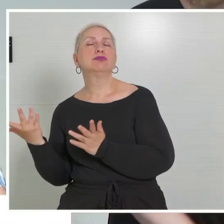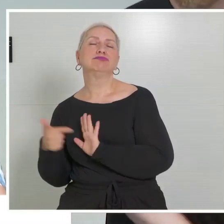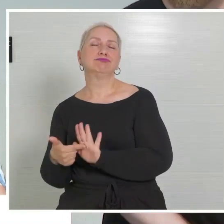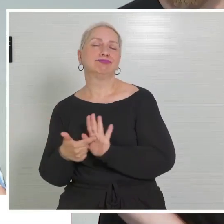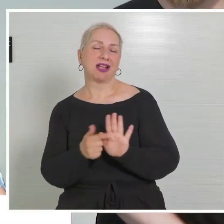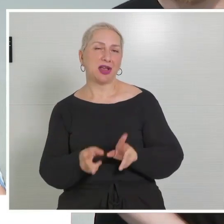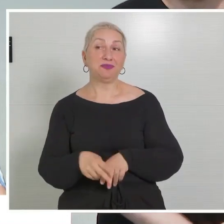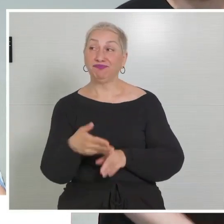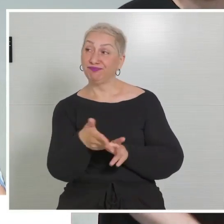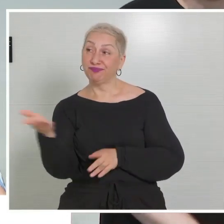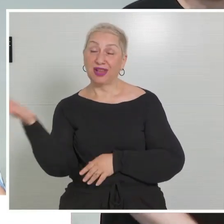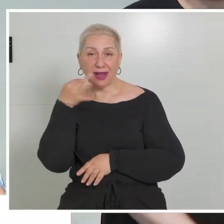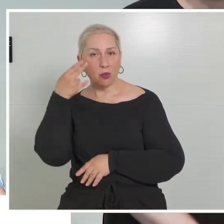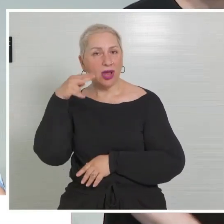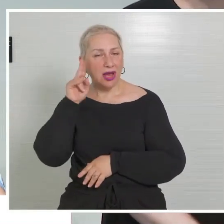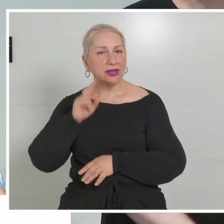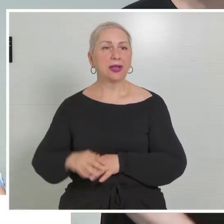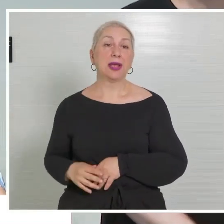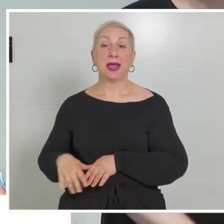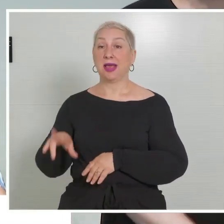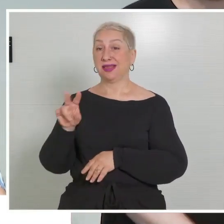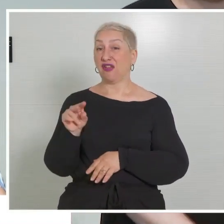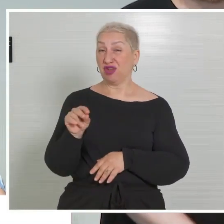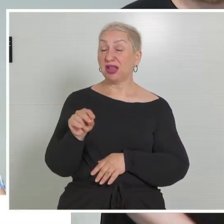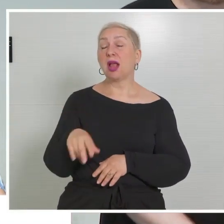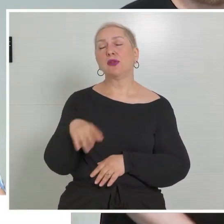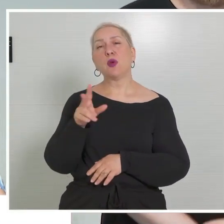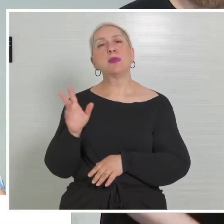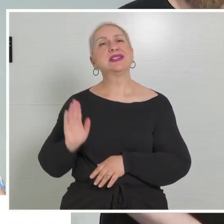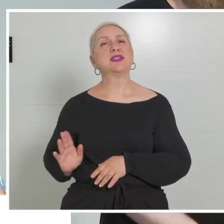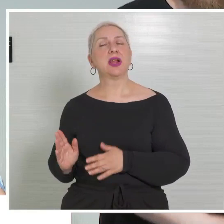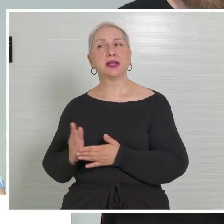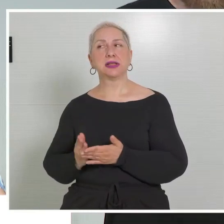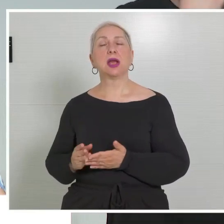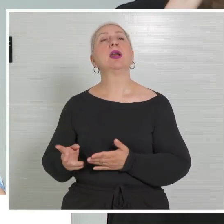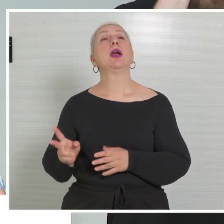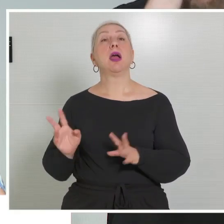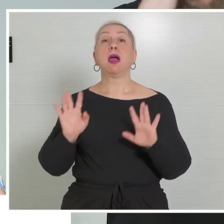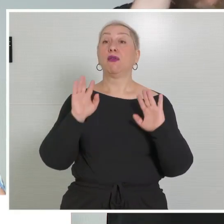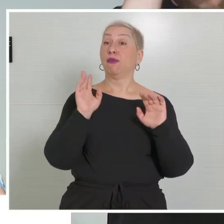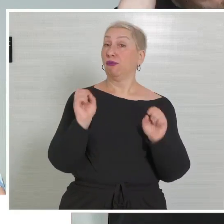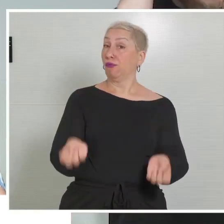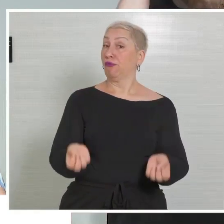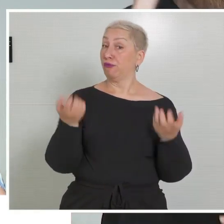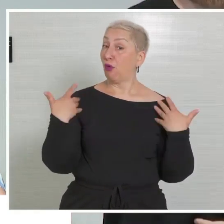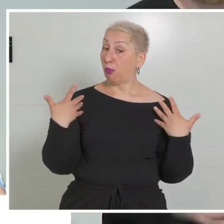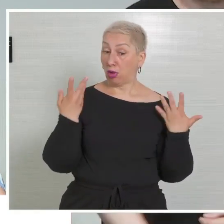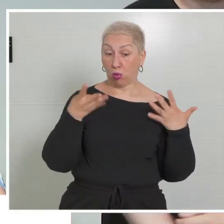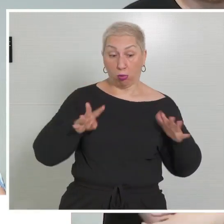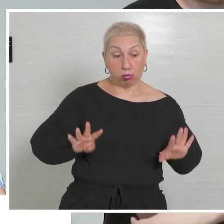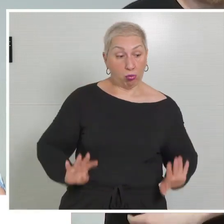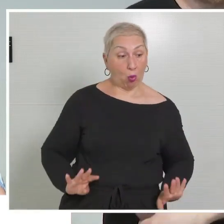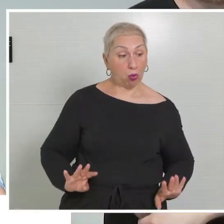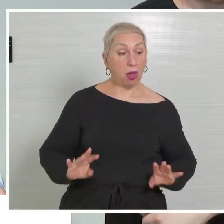Geschätzte Damen und Herren, drei Viertel der Zivildiener bleiben auch nach dem Ableisten ihres Staatsdienstes, nach diesen neun Monaten,